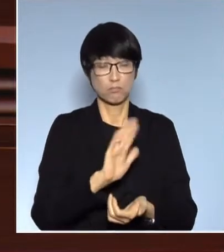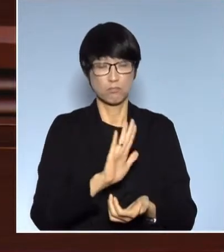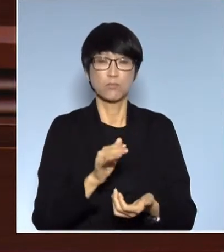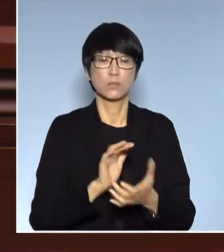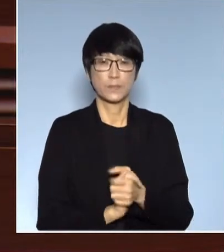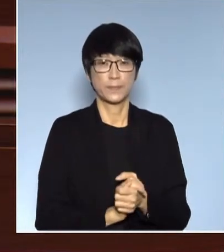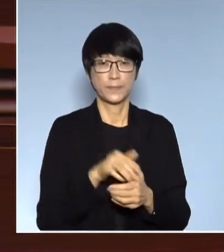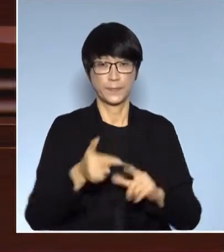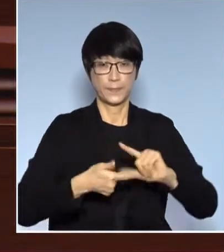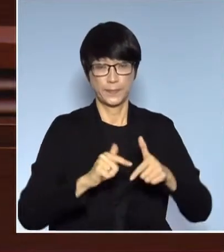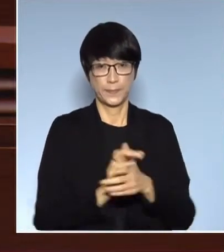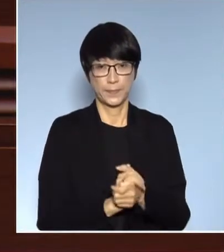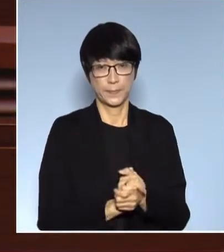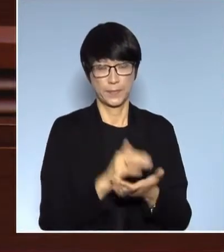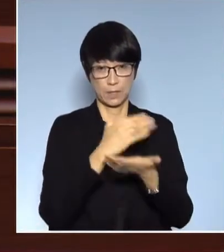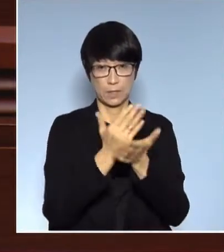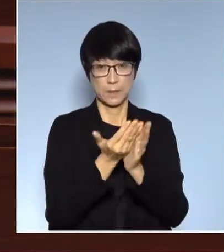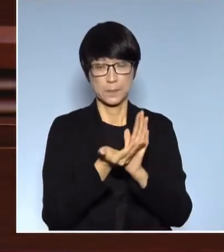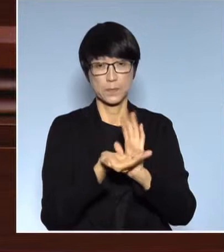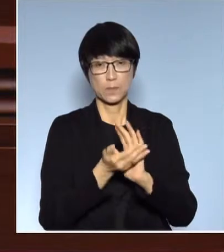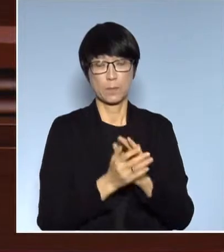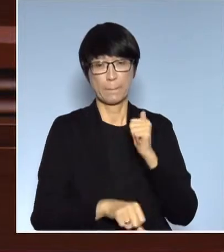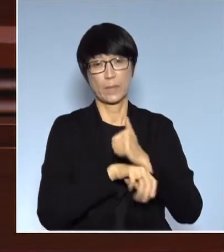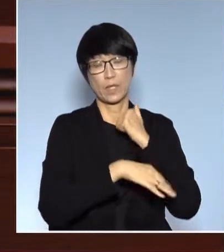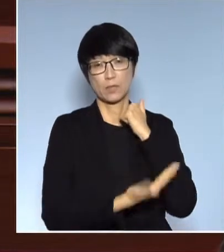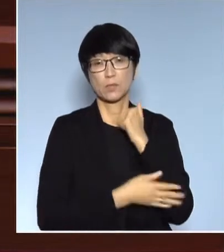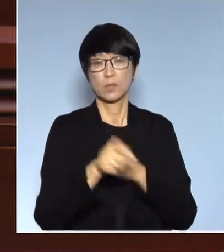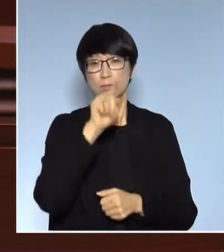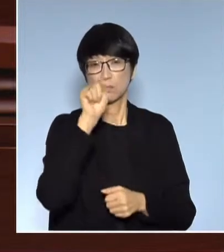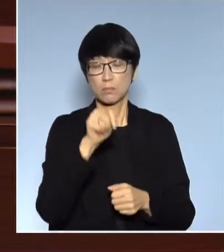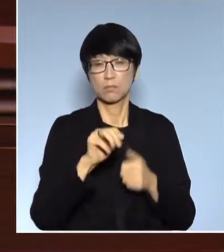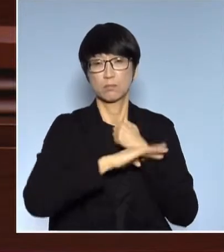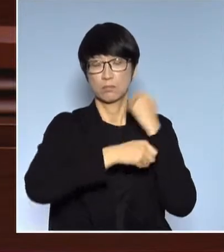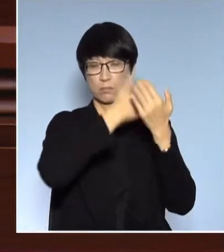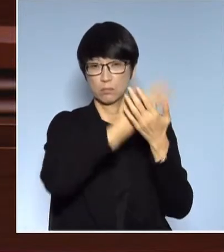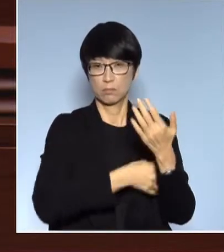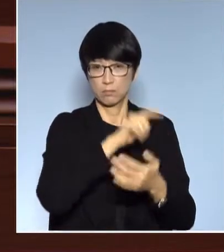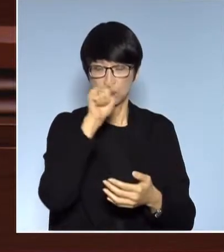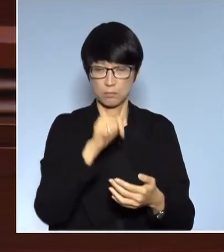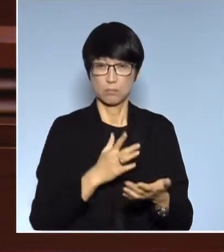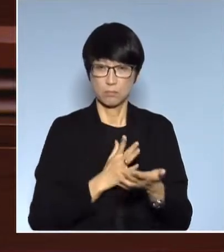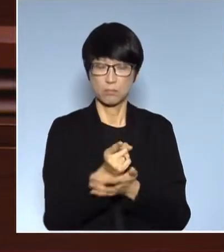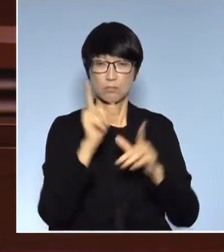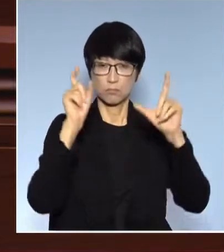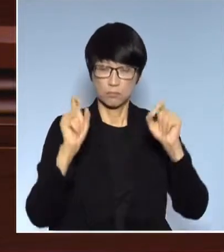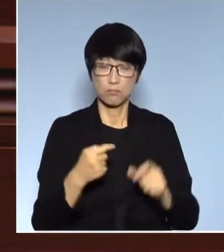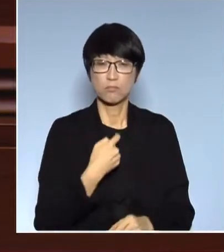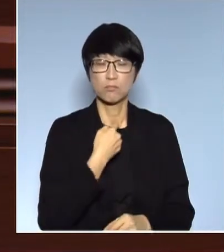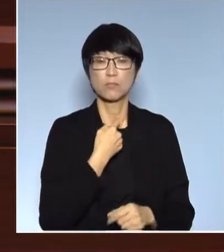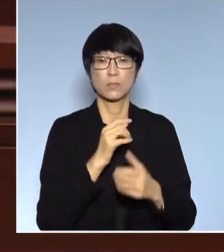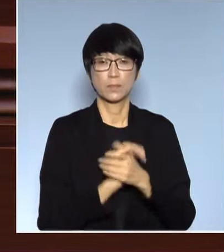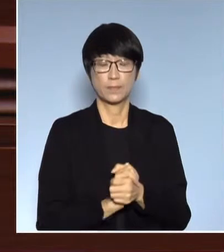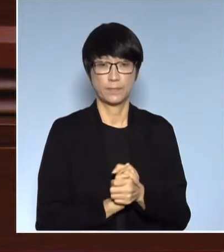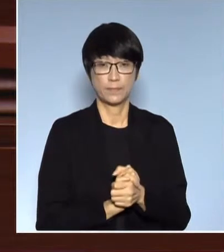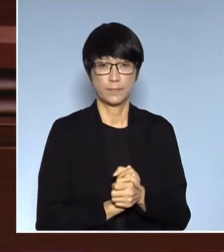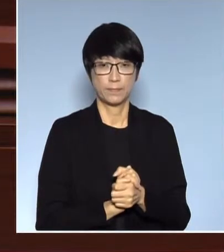裏面呢又牽涉了那麼多基本法的問題啊法律上的問題啊都要專家解釋的這樣的情況下其實